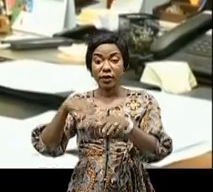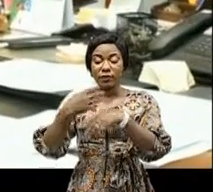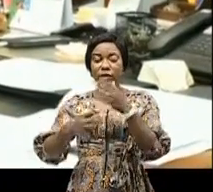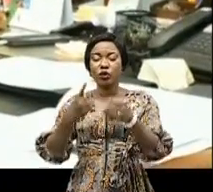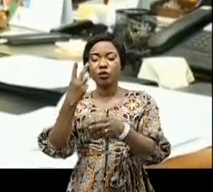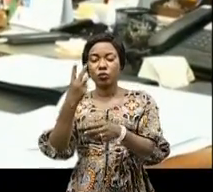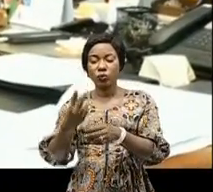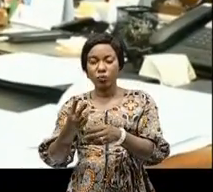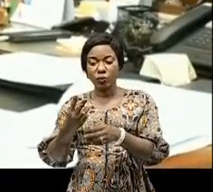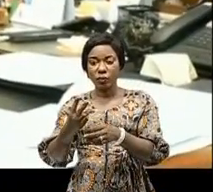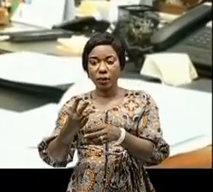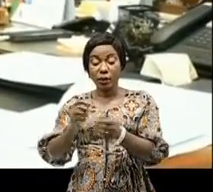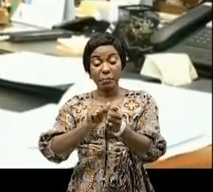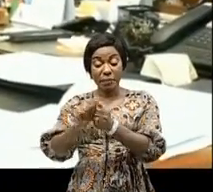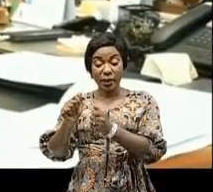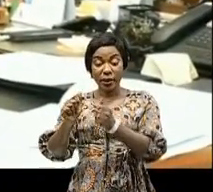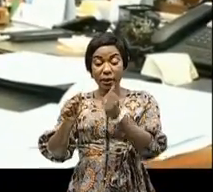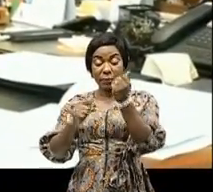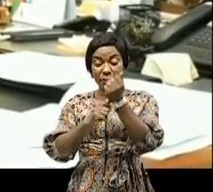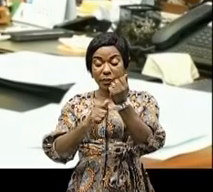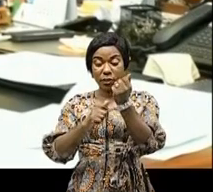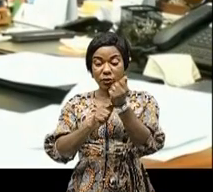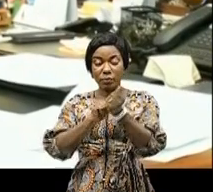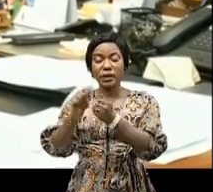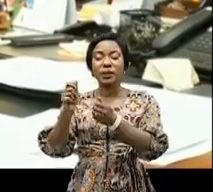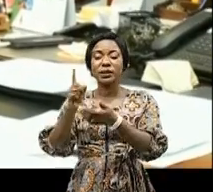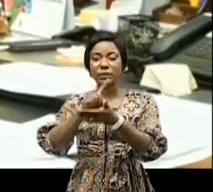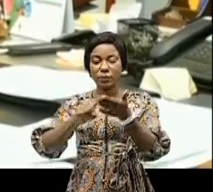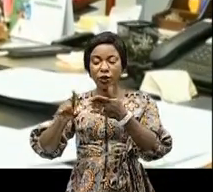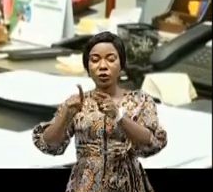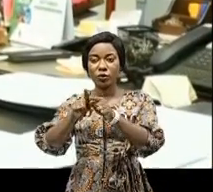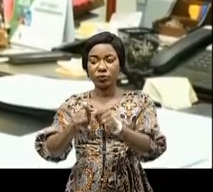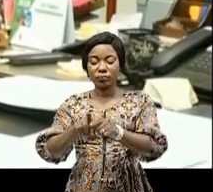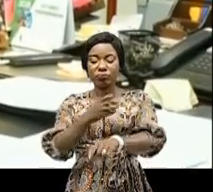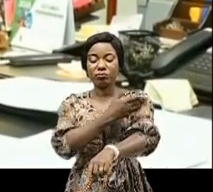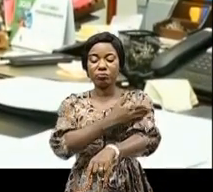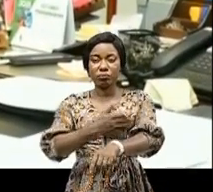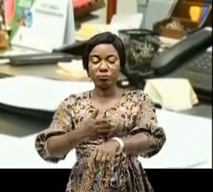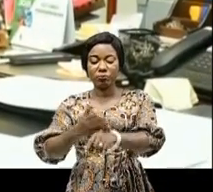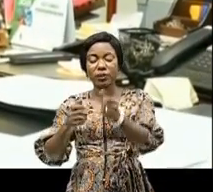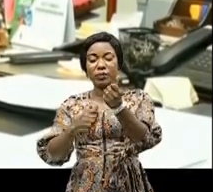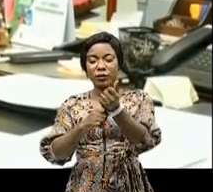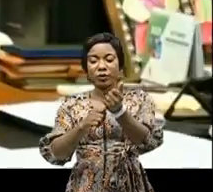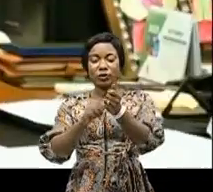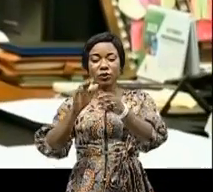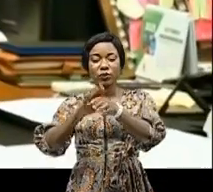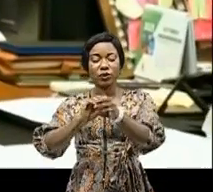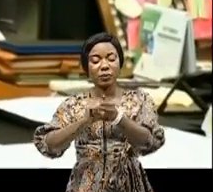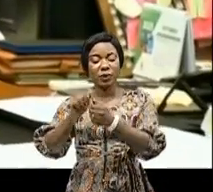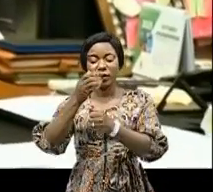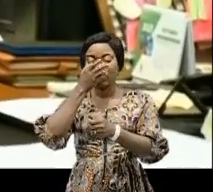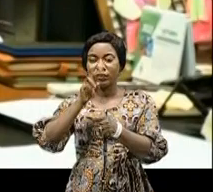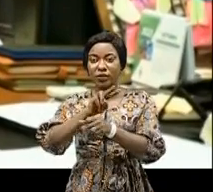notifications par semaine. Il a aussi informé de la diminution des nouveaux cas positifs.